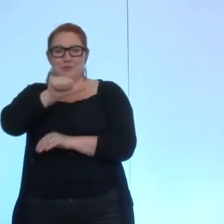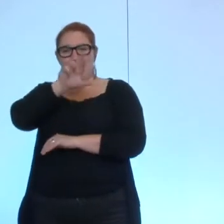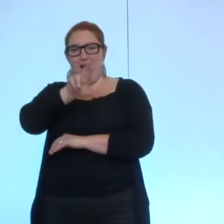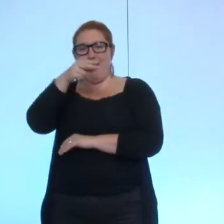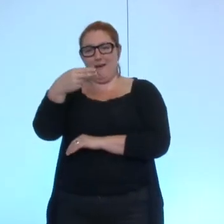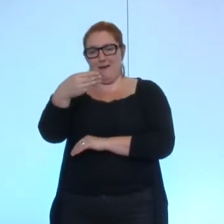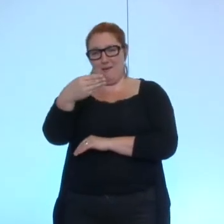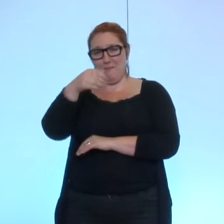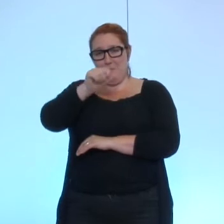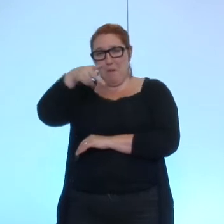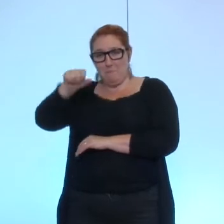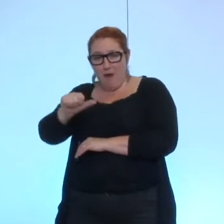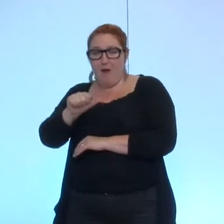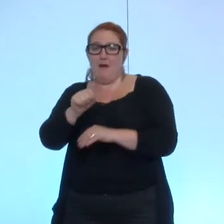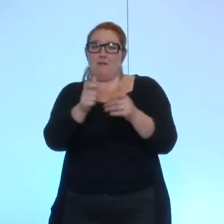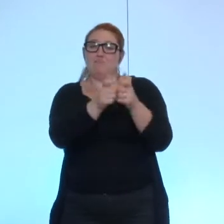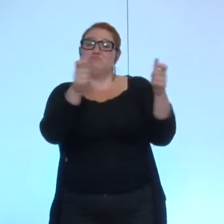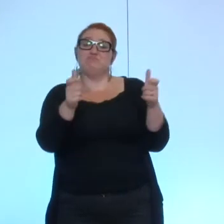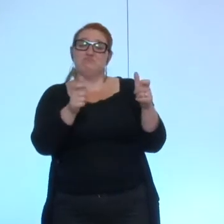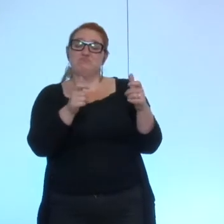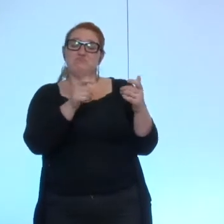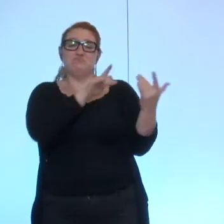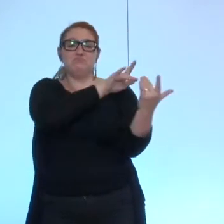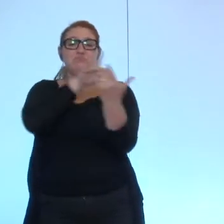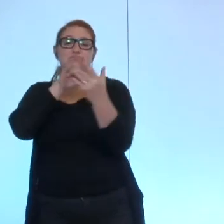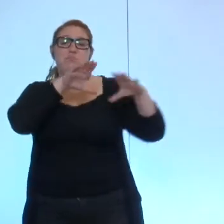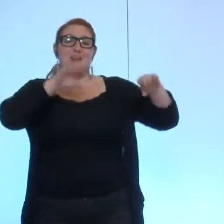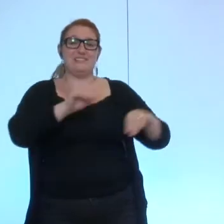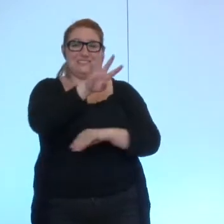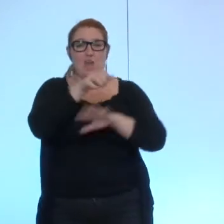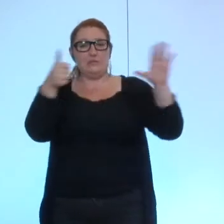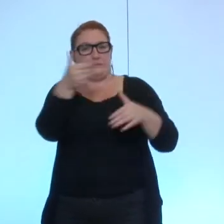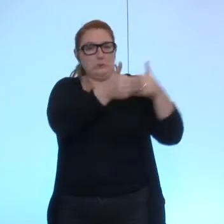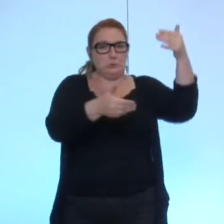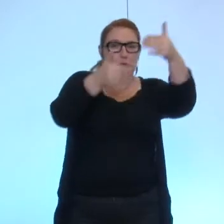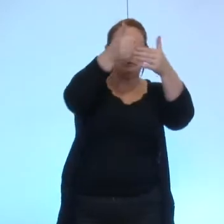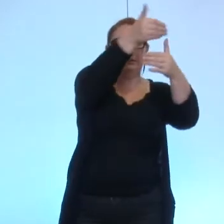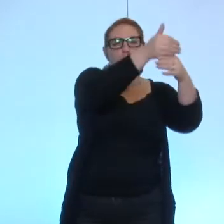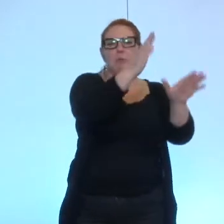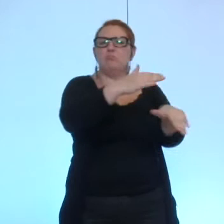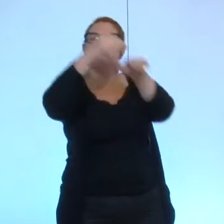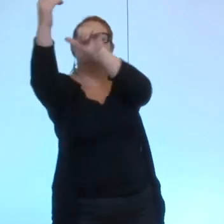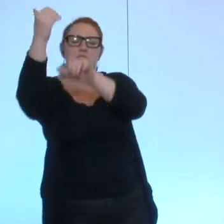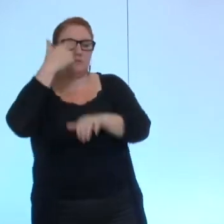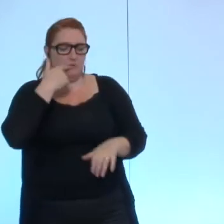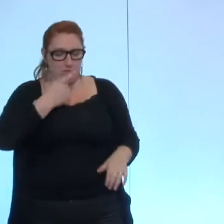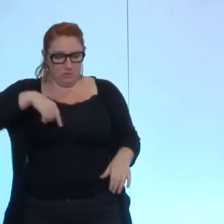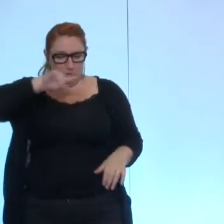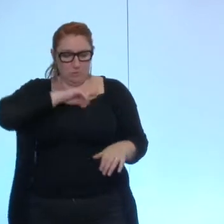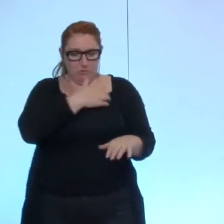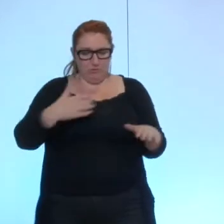d'accueil donc de 46 lits et a souhaité se désengager et donc la ville de Grenoble après un calcul de l'estimation